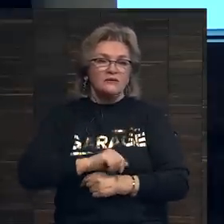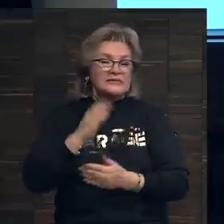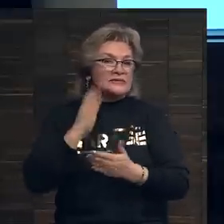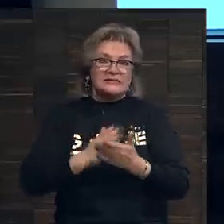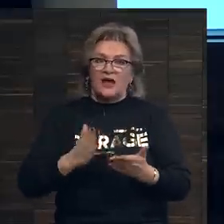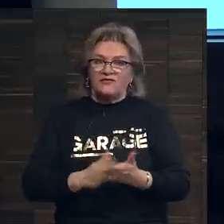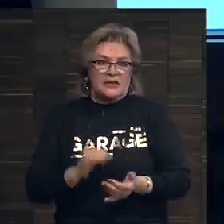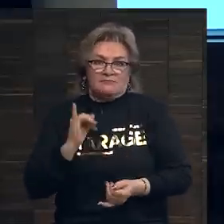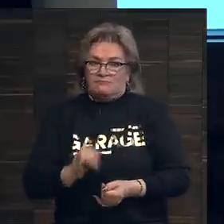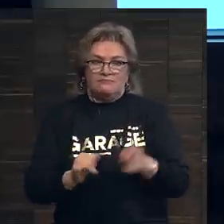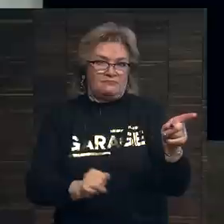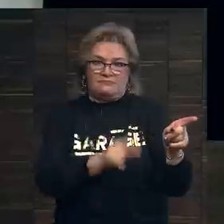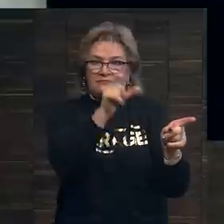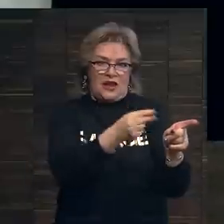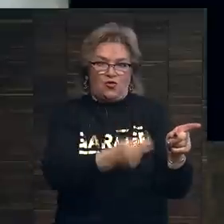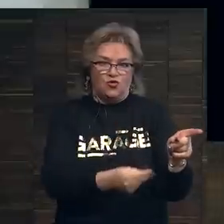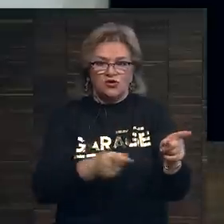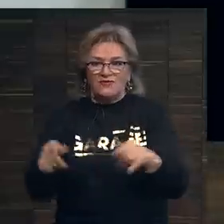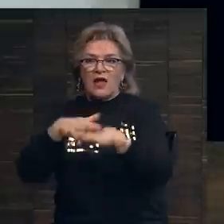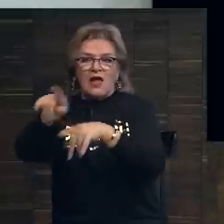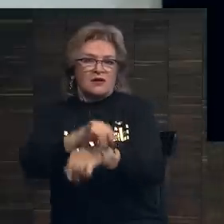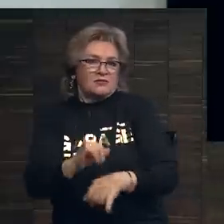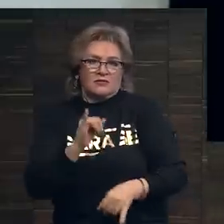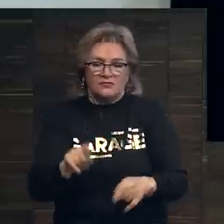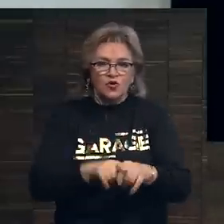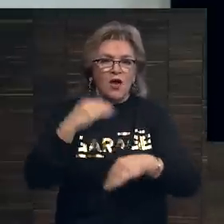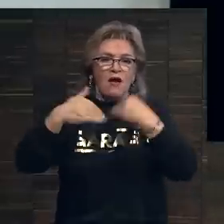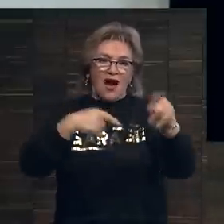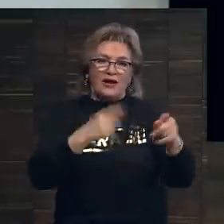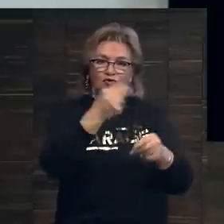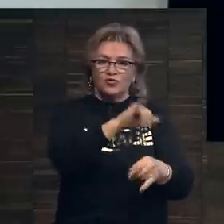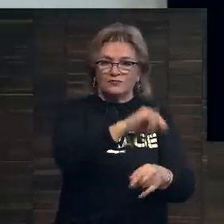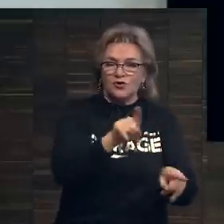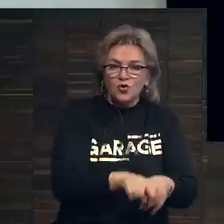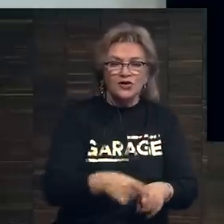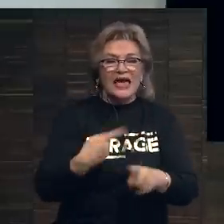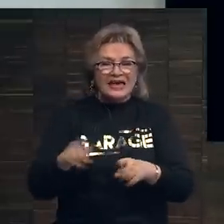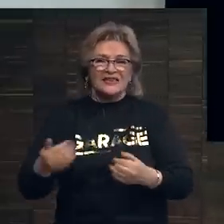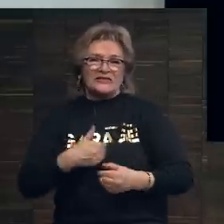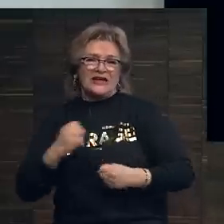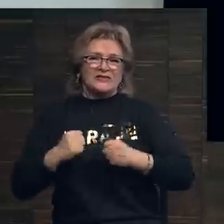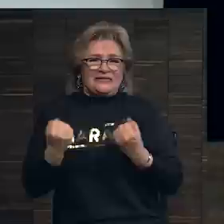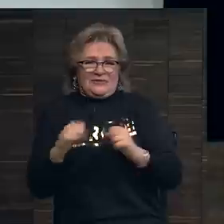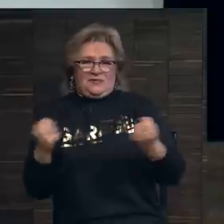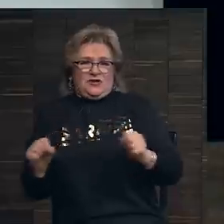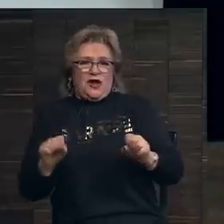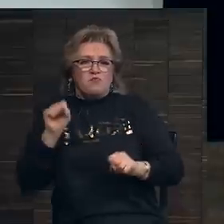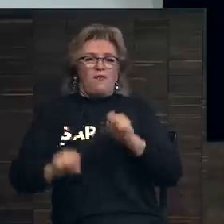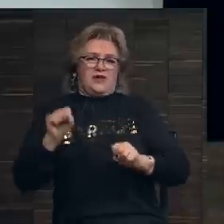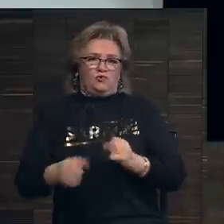Совсем не здорово для художника, не хорошо для рынка, не хорошо для карьеры художника. Этого стараются избежать по возможности,